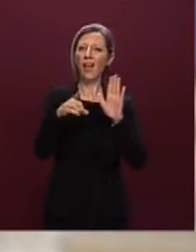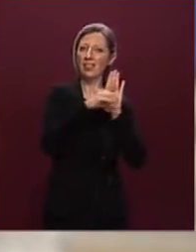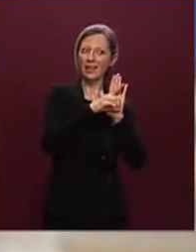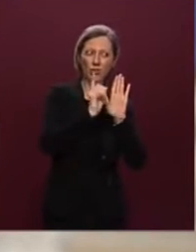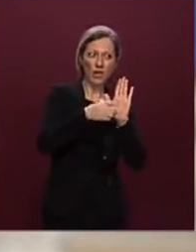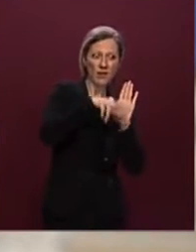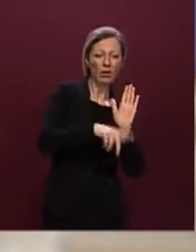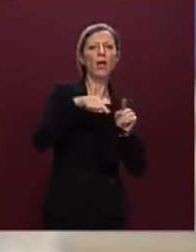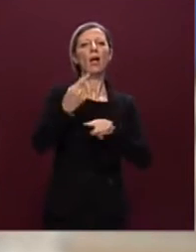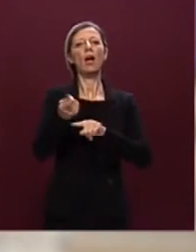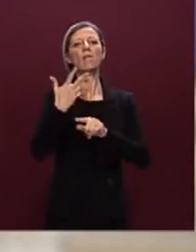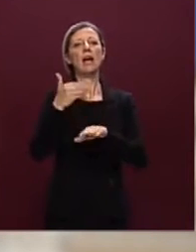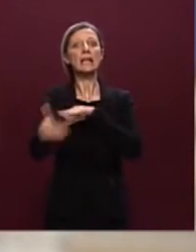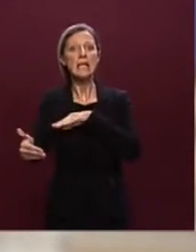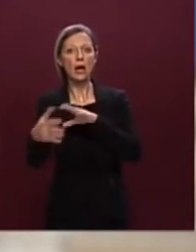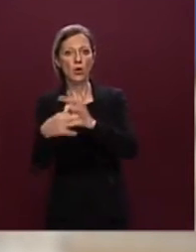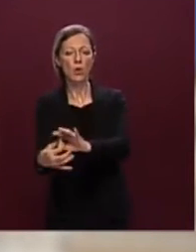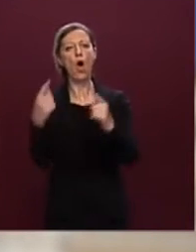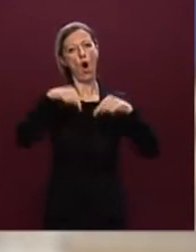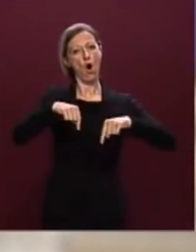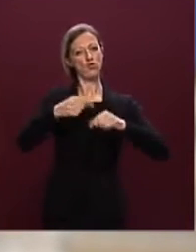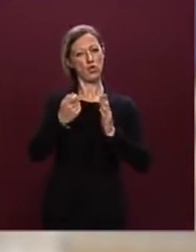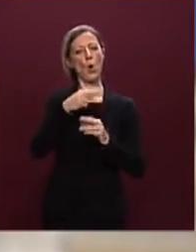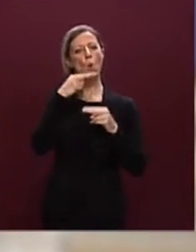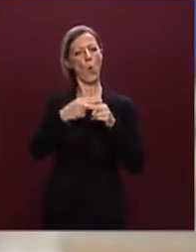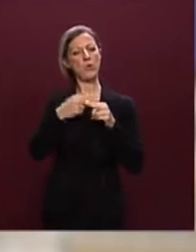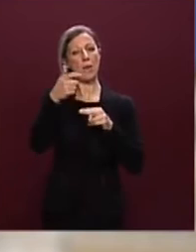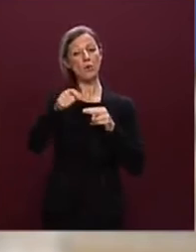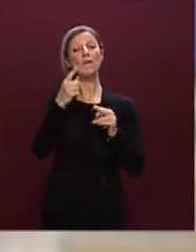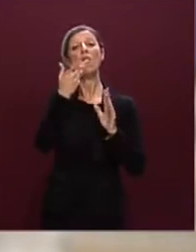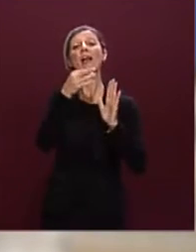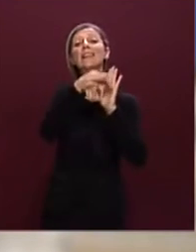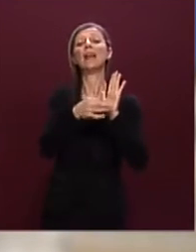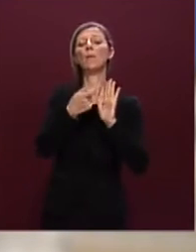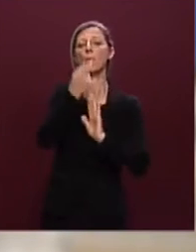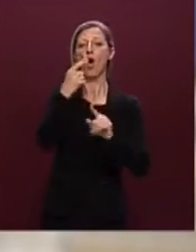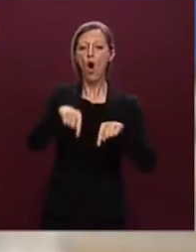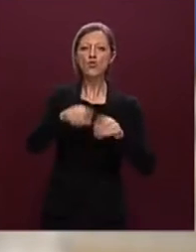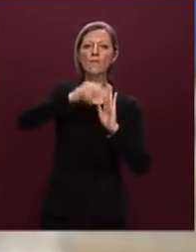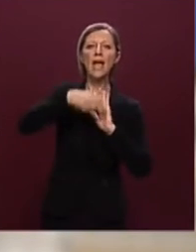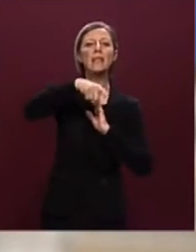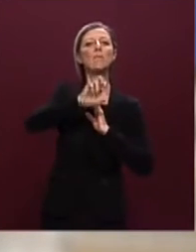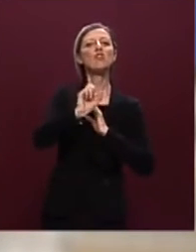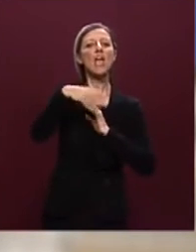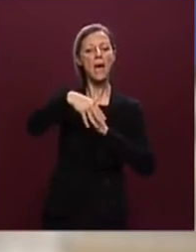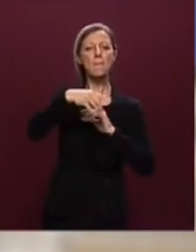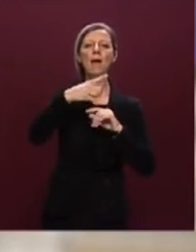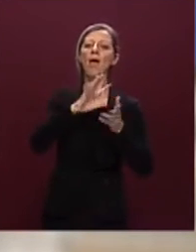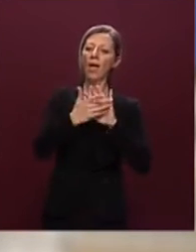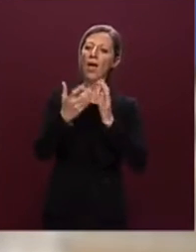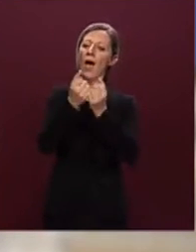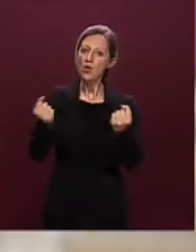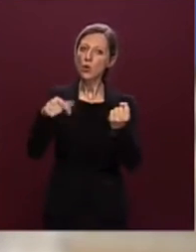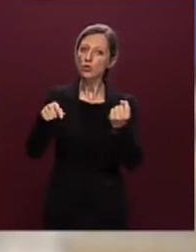La giornata odierna è utile per poter sottolineare un dato. Proprio oggi è stato firmato il DPCM che dà attuazione alla struttura